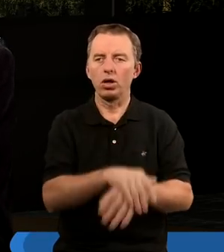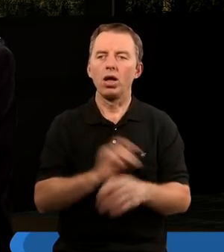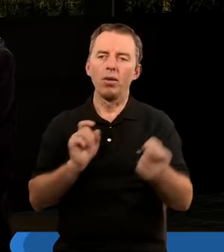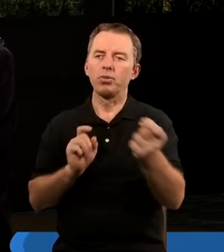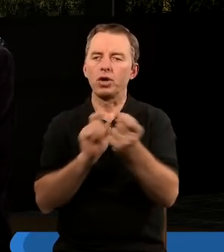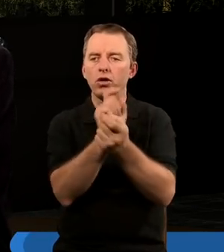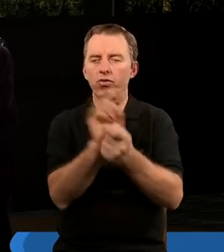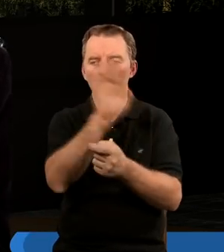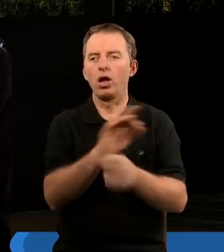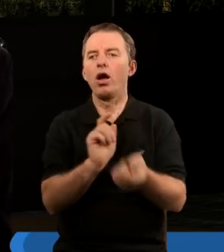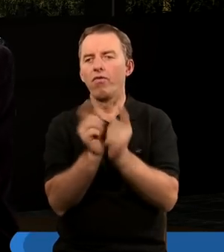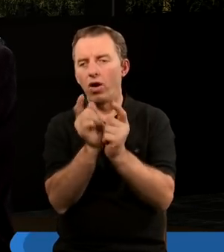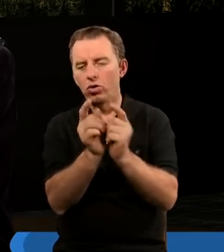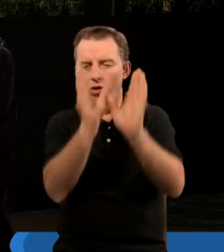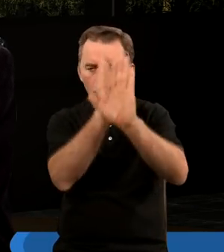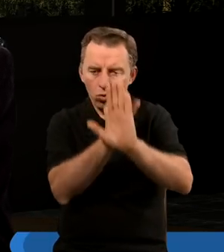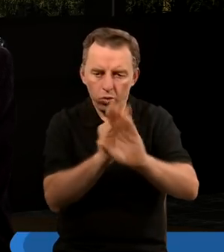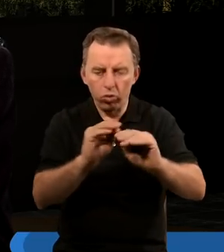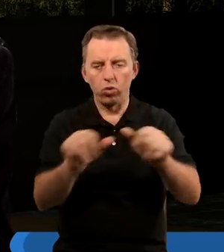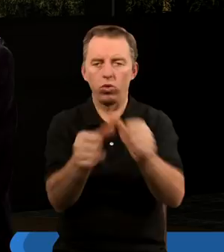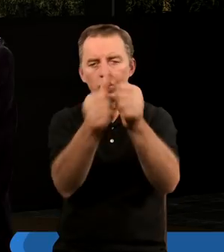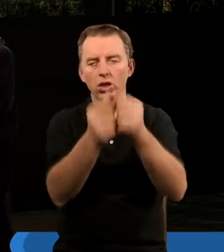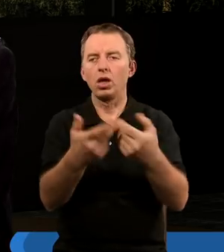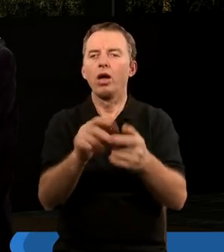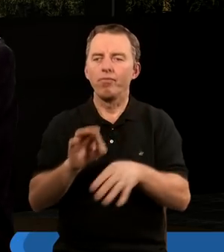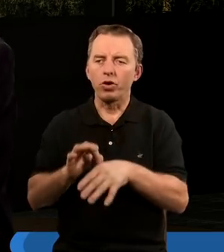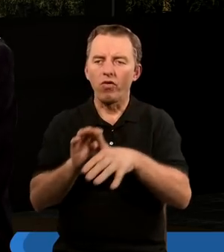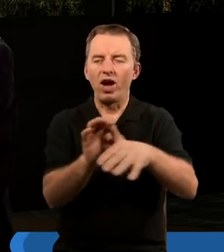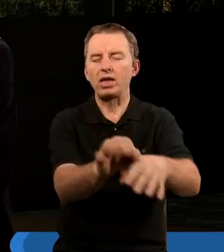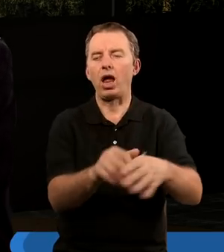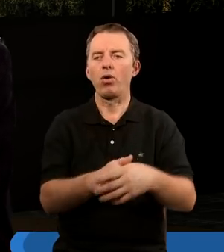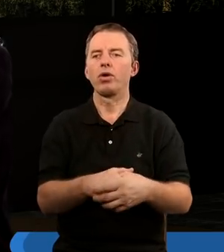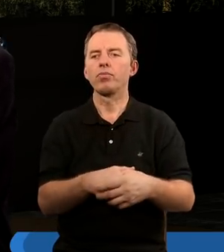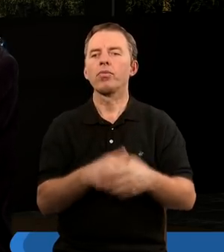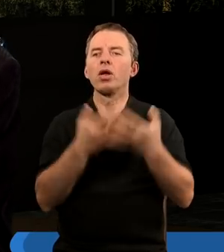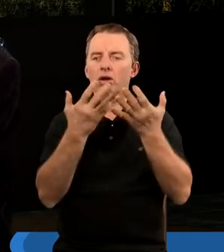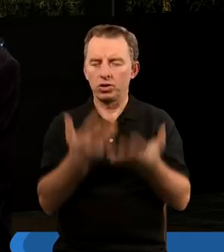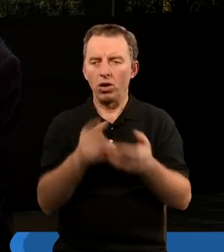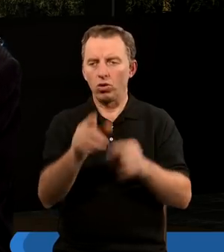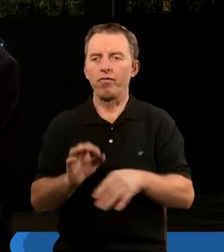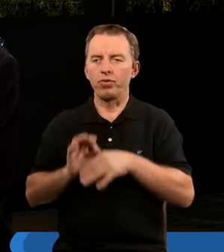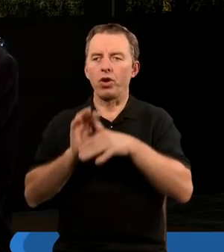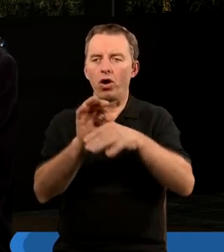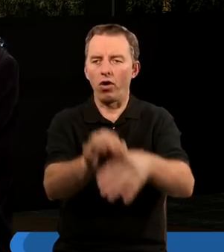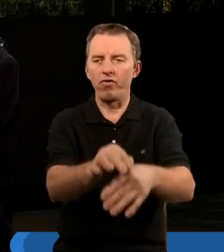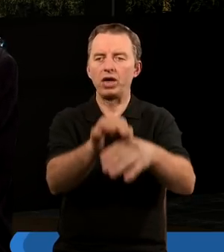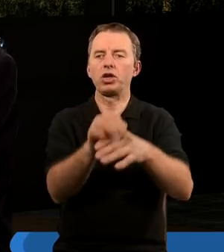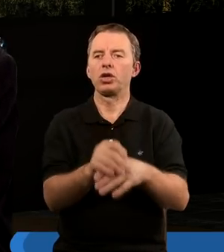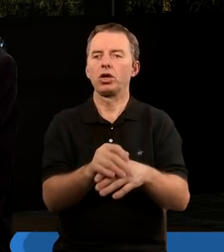przeciwstawiał się Bogu, fałszywe kulty wprowadził i chciał w to wprowadzić